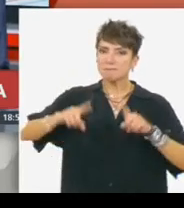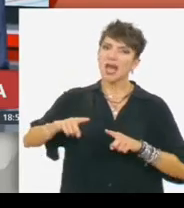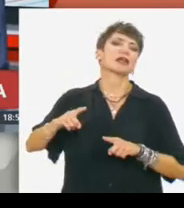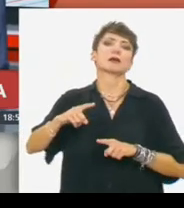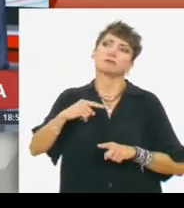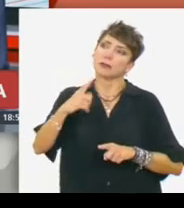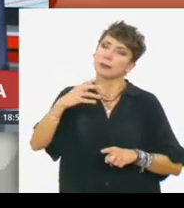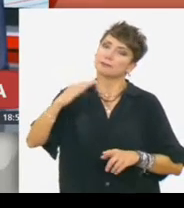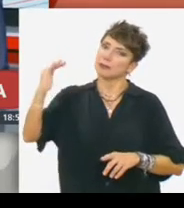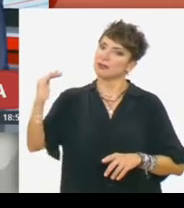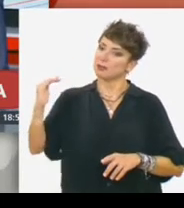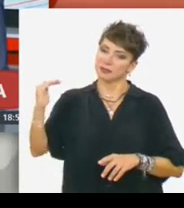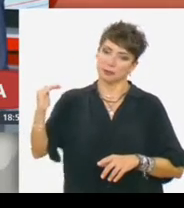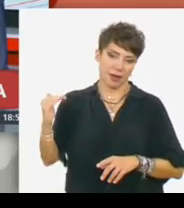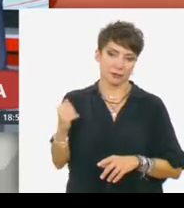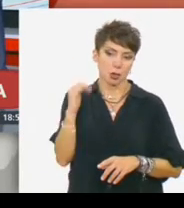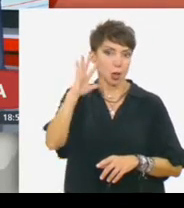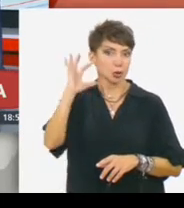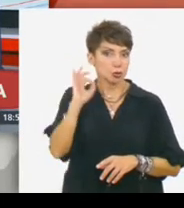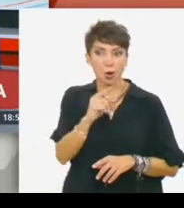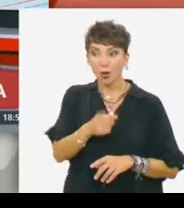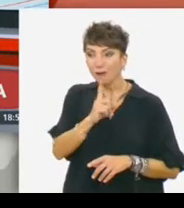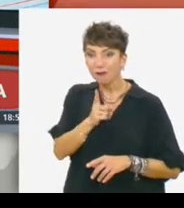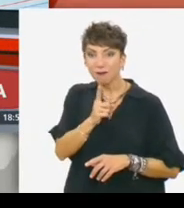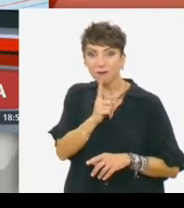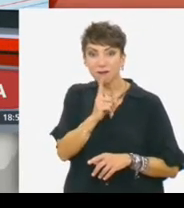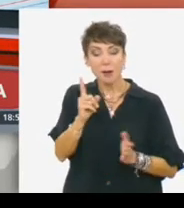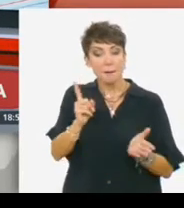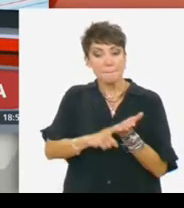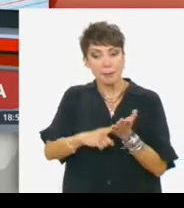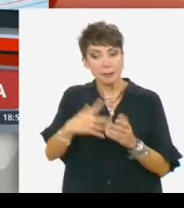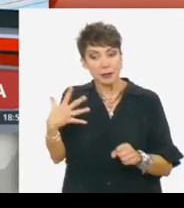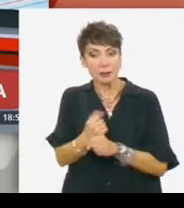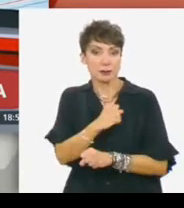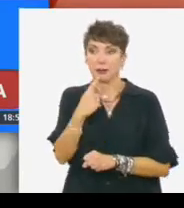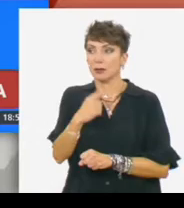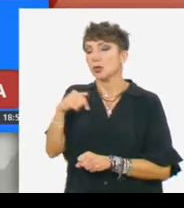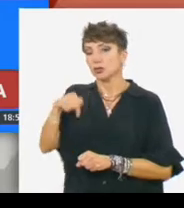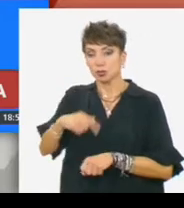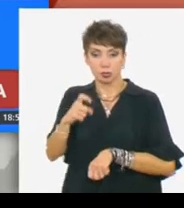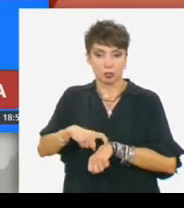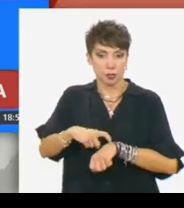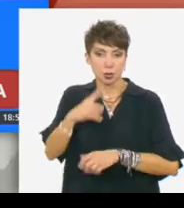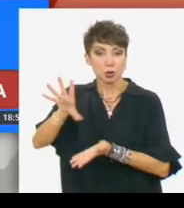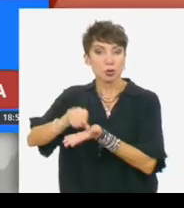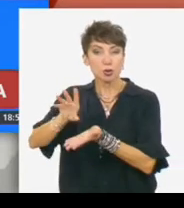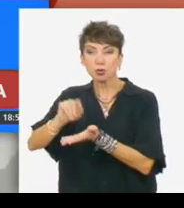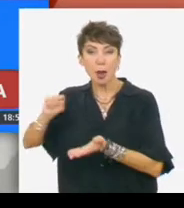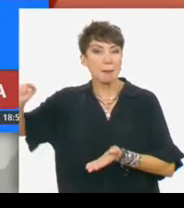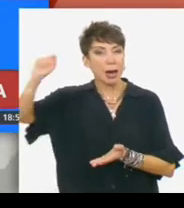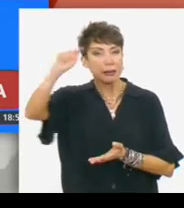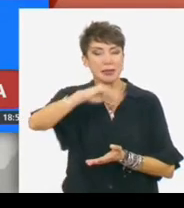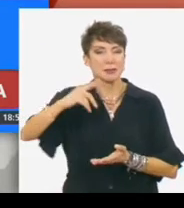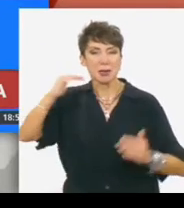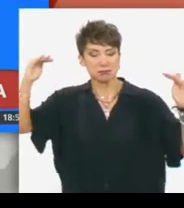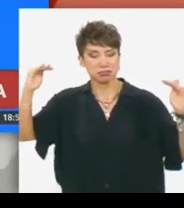προϊόντα. Ποιος είναι ο στόχος? Να πετύχει το καλάθι του νοικοκυριού, να πιστούν και οι εταιρείες που προμηθεύουν τα σούπερ μάρκετ να ρίξουν τις τιμές. Έτσι θα